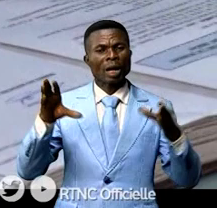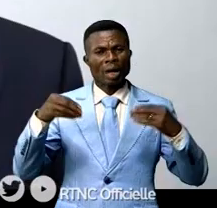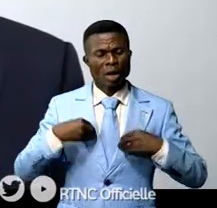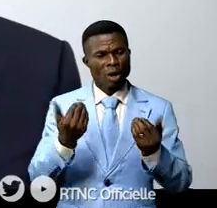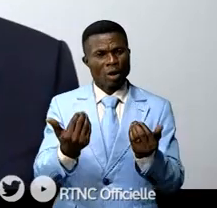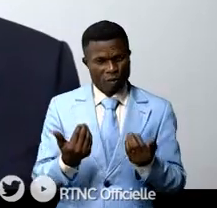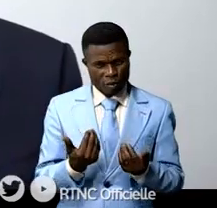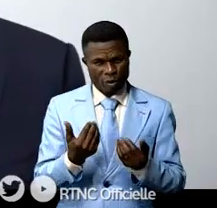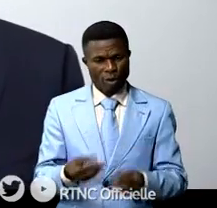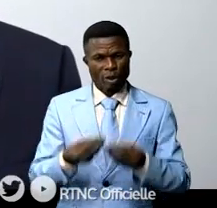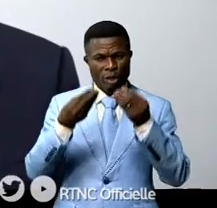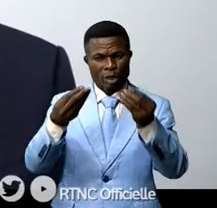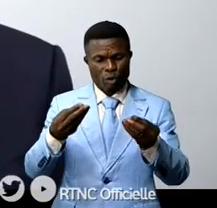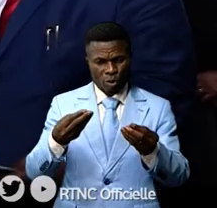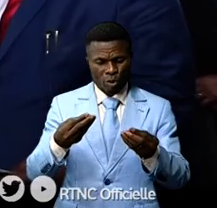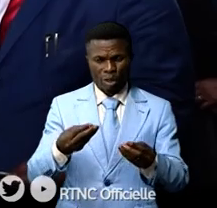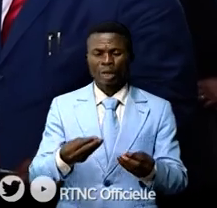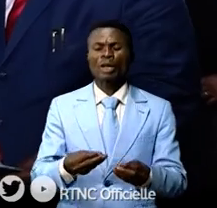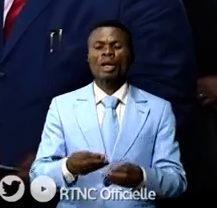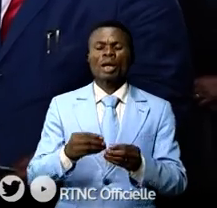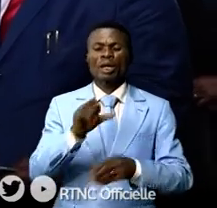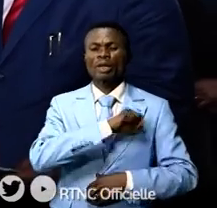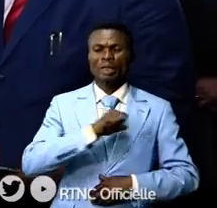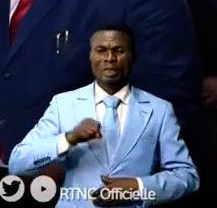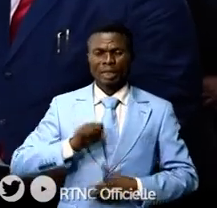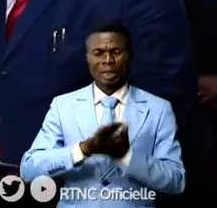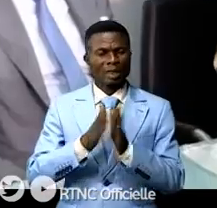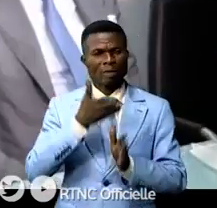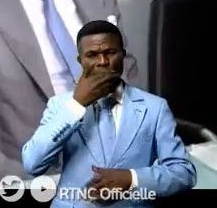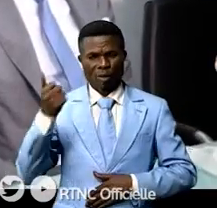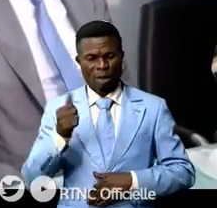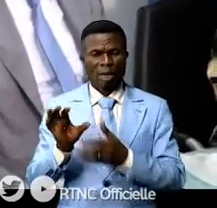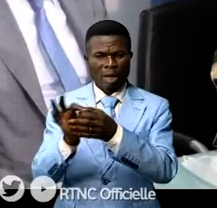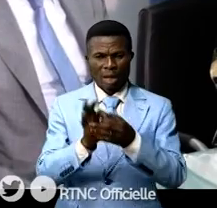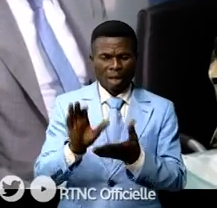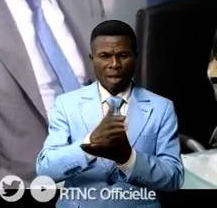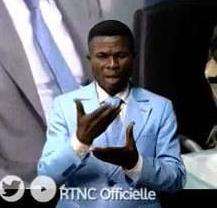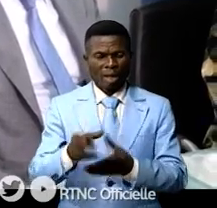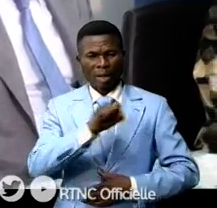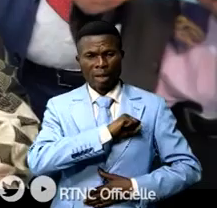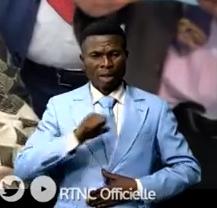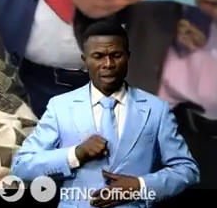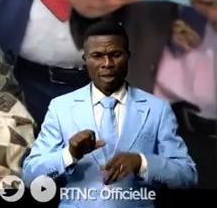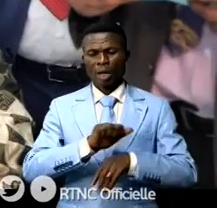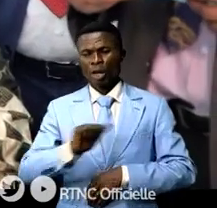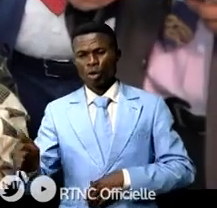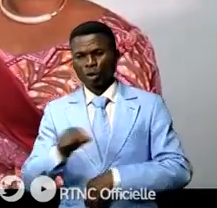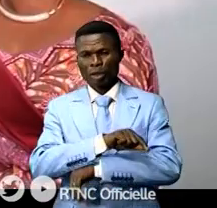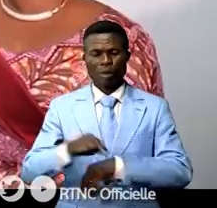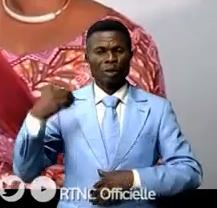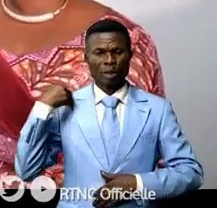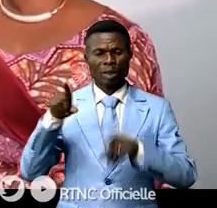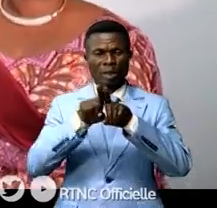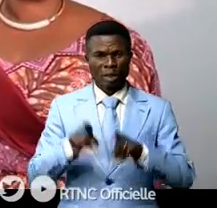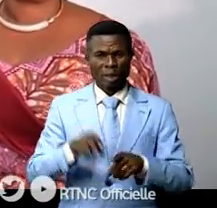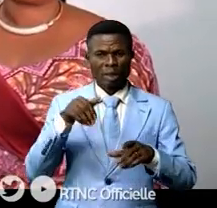sa volonté de rédorer l'image de cette Chambre de Sages par l'amélioration des relations entre le Sénat et d'autres institutions, mais aussi